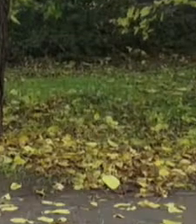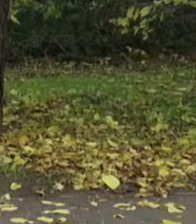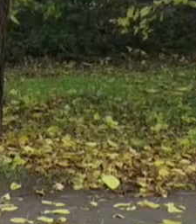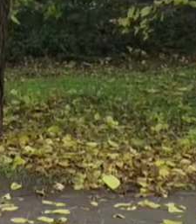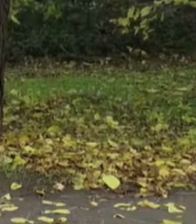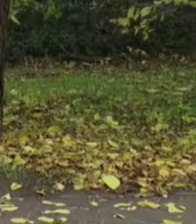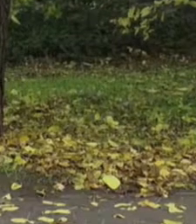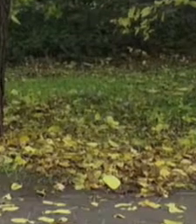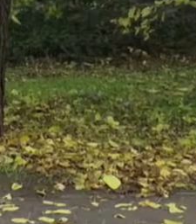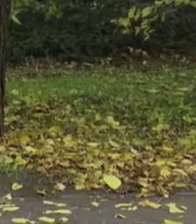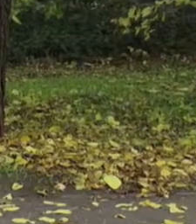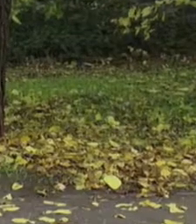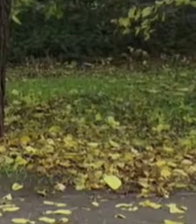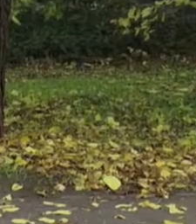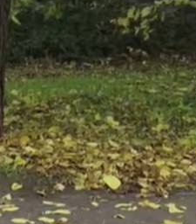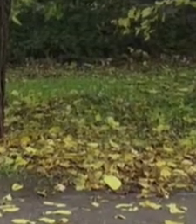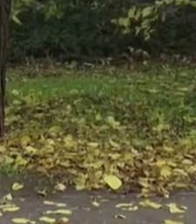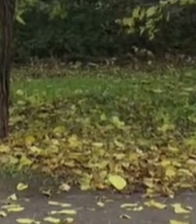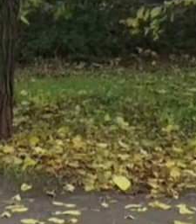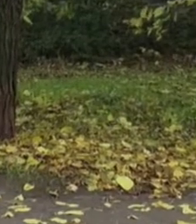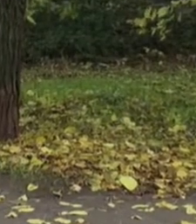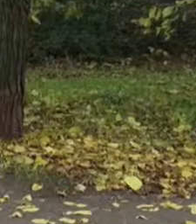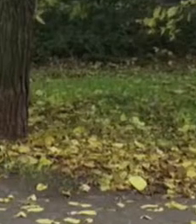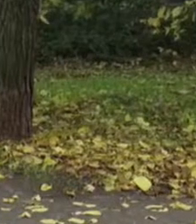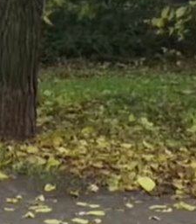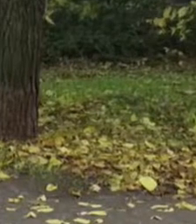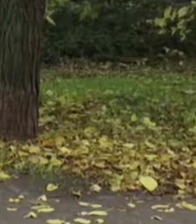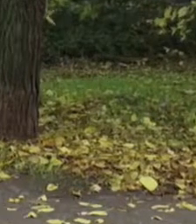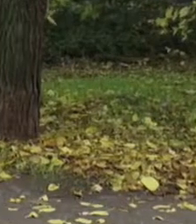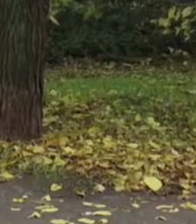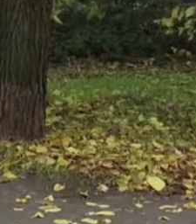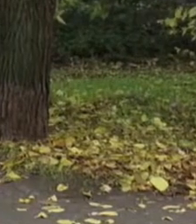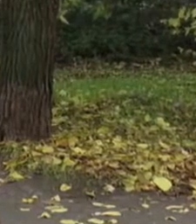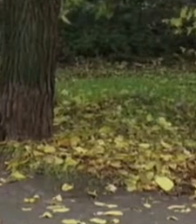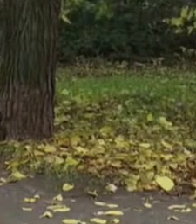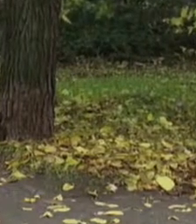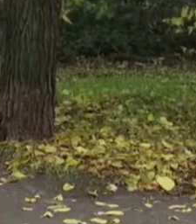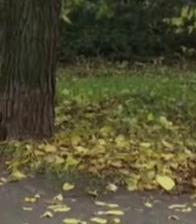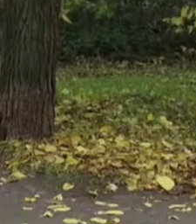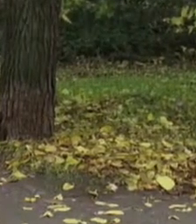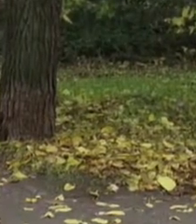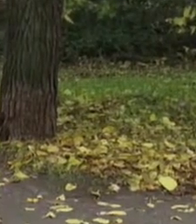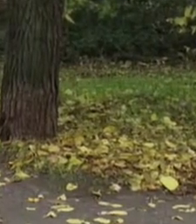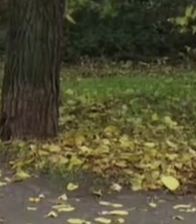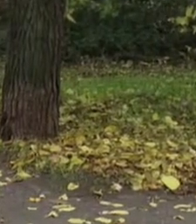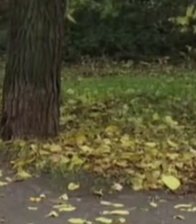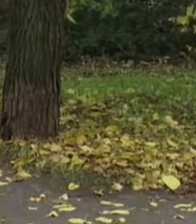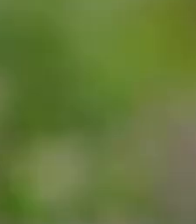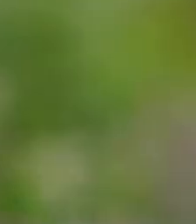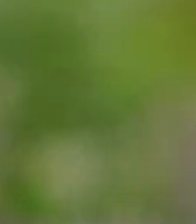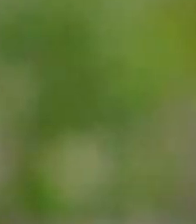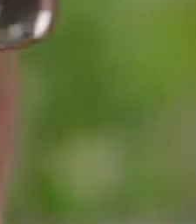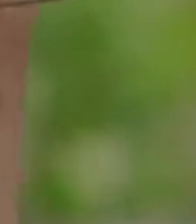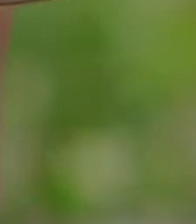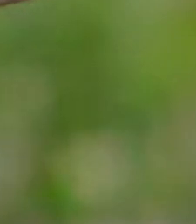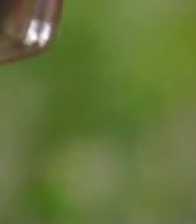Температура вночі буде вже нижче нуля і в день 4-10 разів тепла.